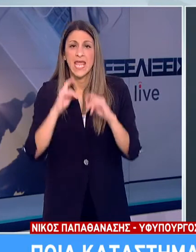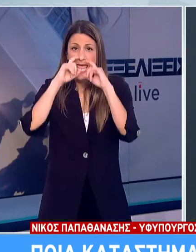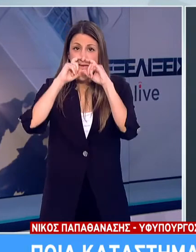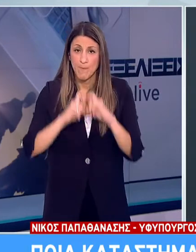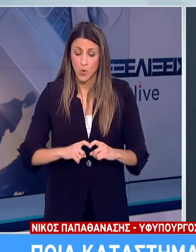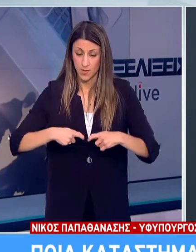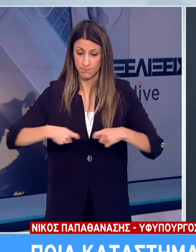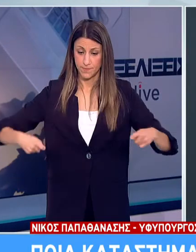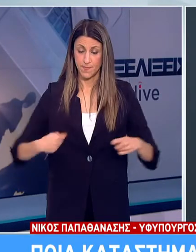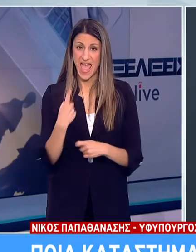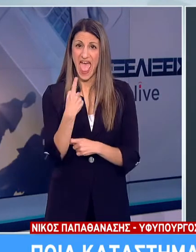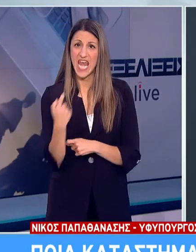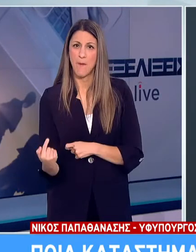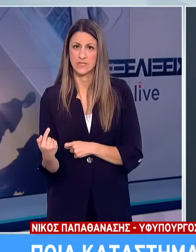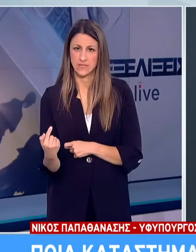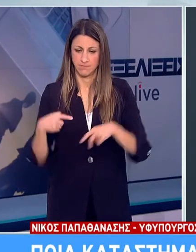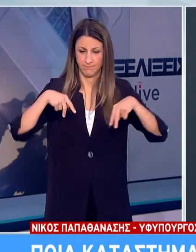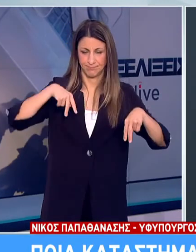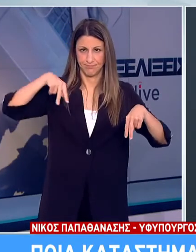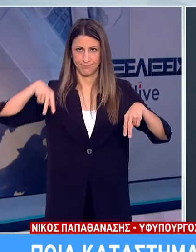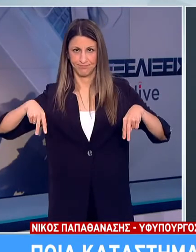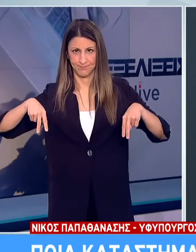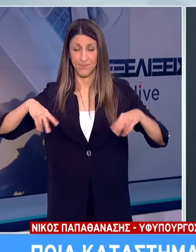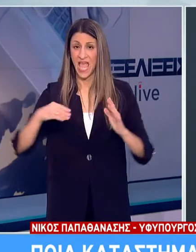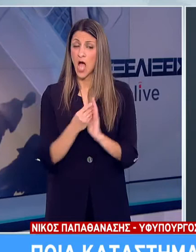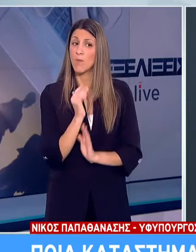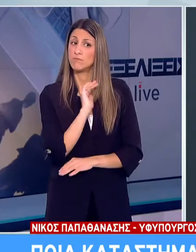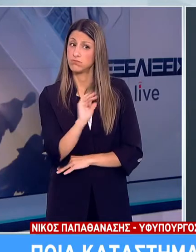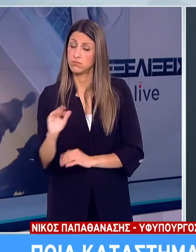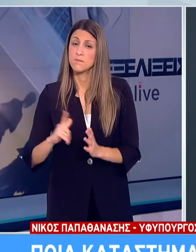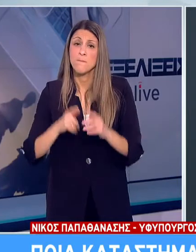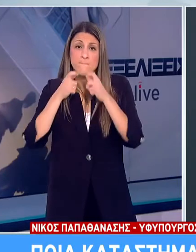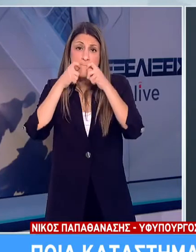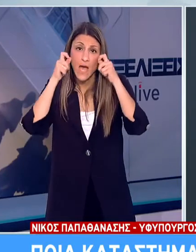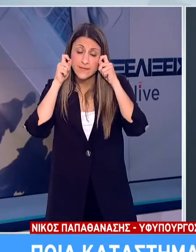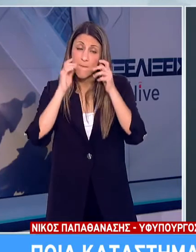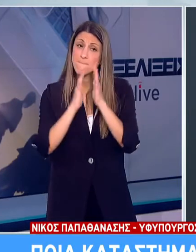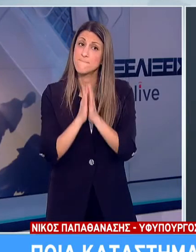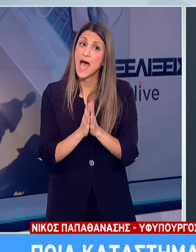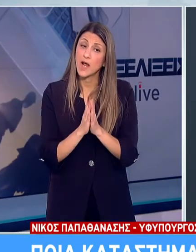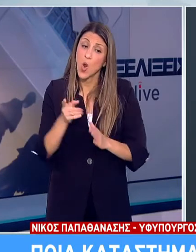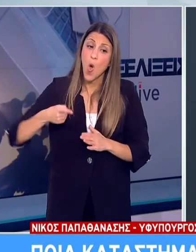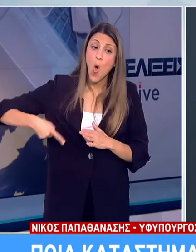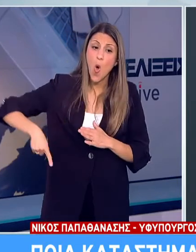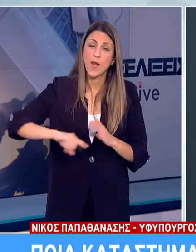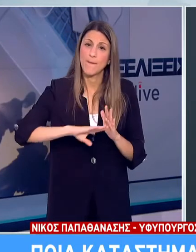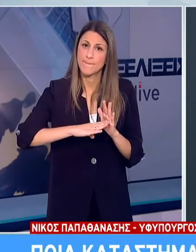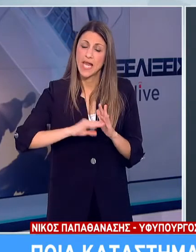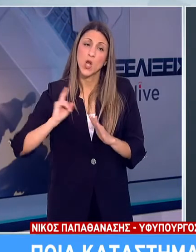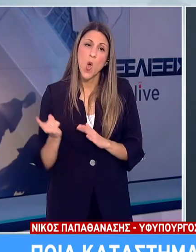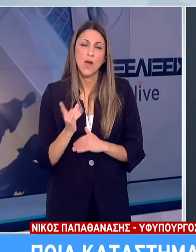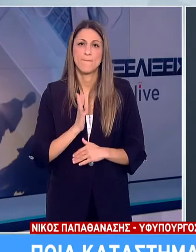απόσταση 1,5 μέτρου μεταξύ ατόμων. Υφίσταται η ισχυρή σύσταση για χρήση μάσκας προστασίας από το προσωπικό και τους πελάτες